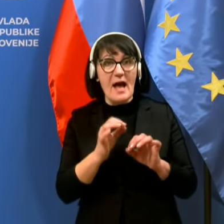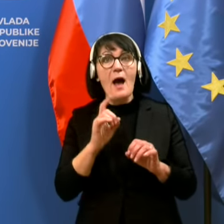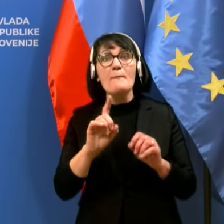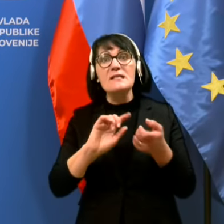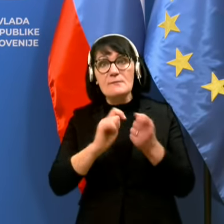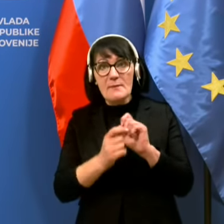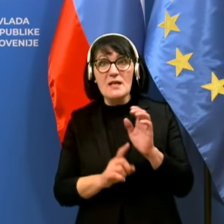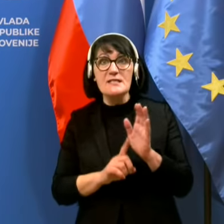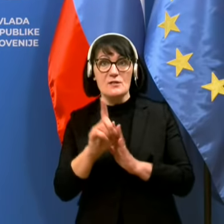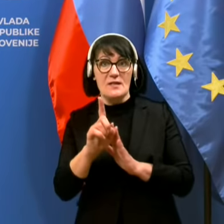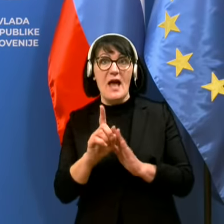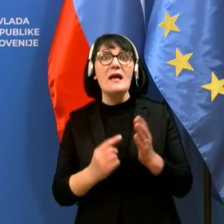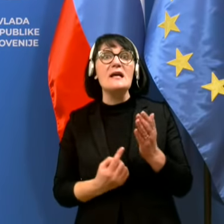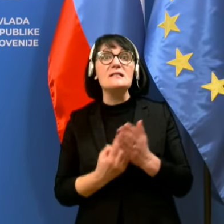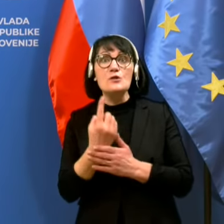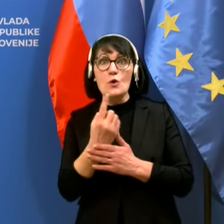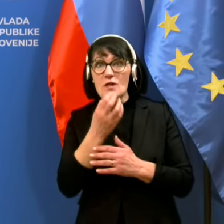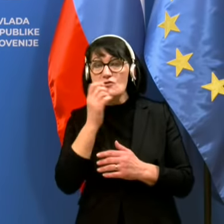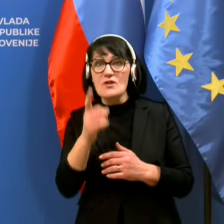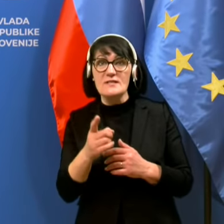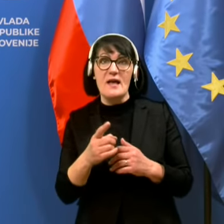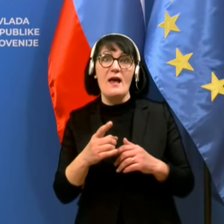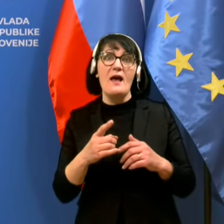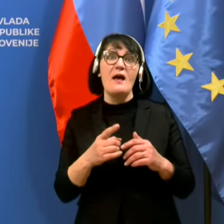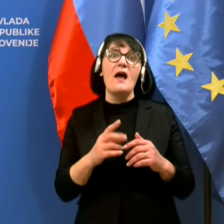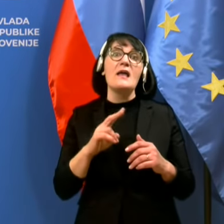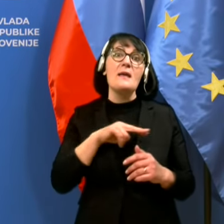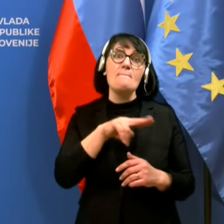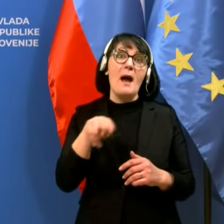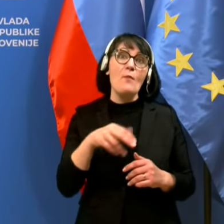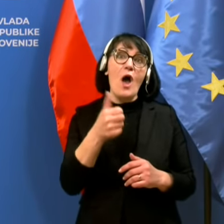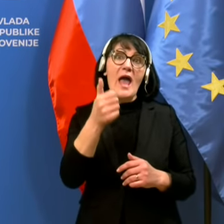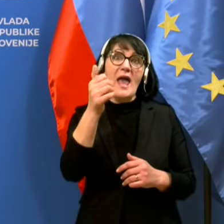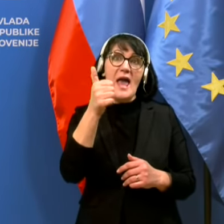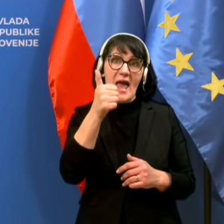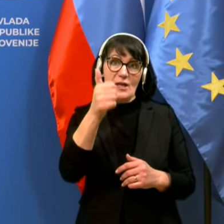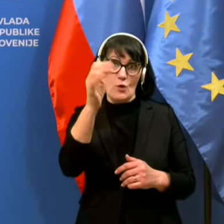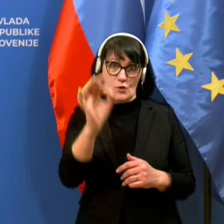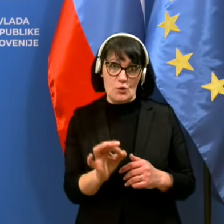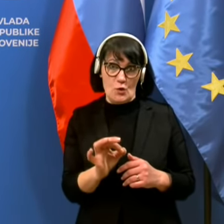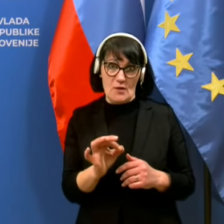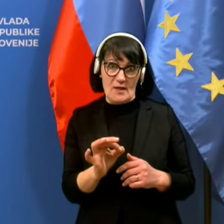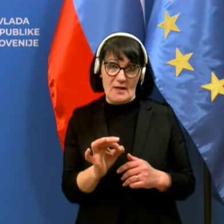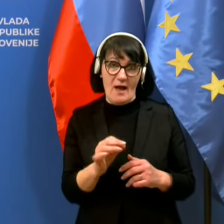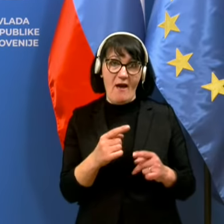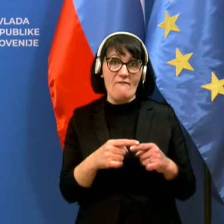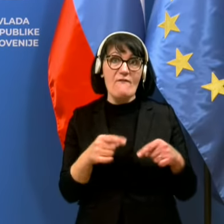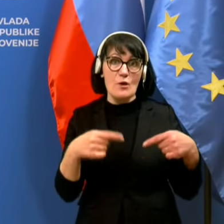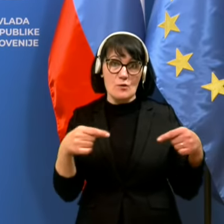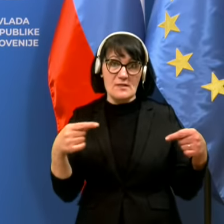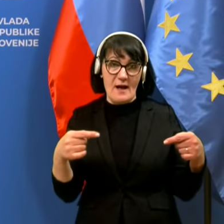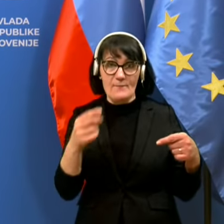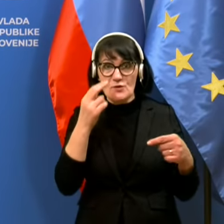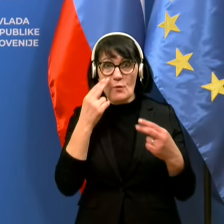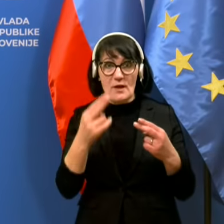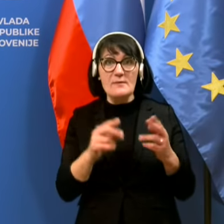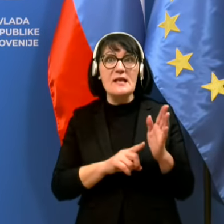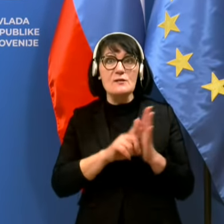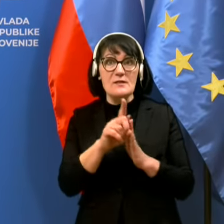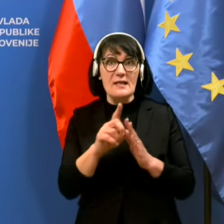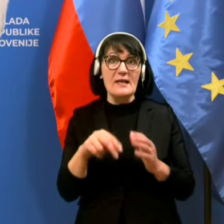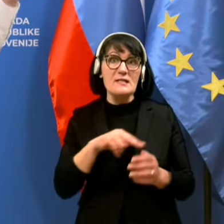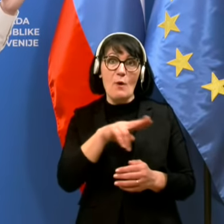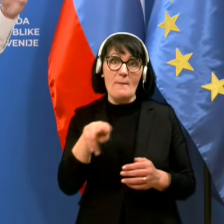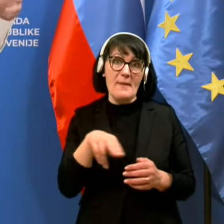rezultati, ne. Kaj se zgodi, če pa gremo v kontest, kjer imamo en odstotek prevalence virusa in če pogledamo zdaj na rezultate, ki smo jih imeli